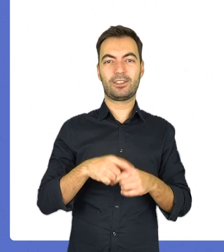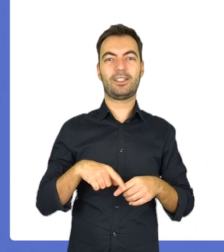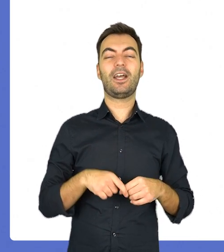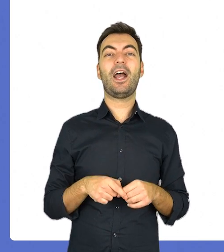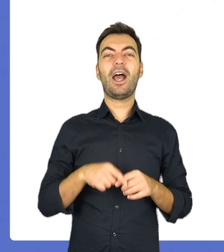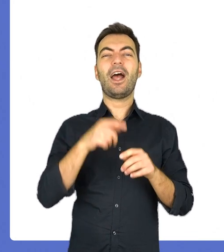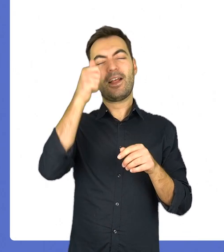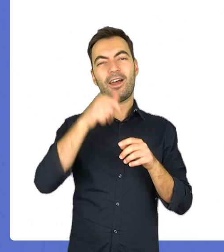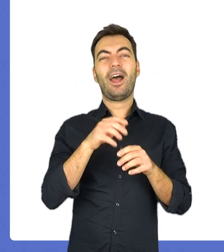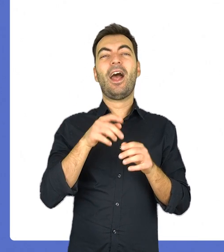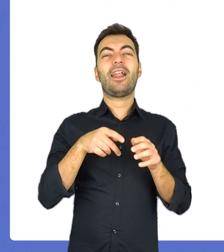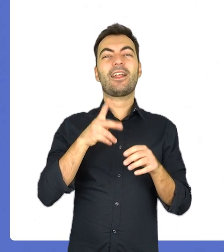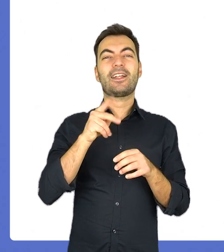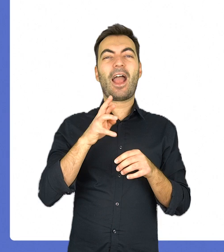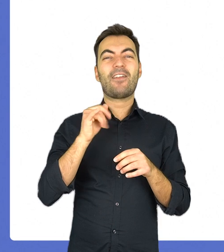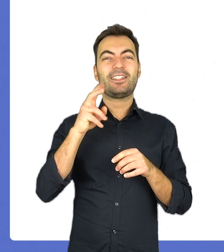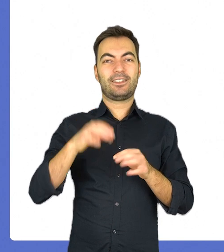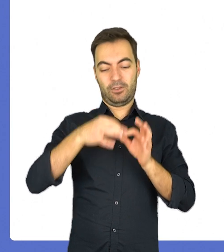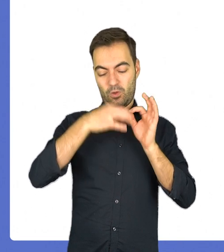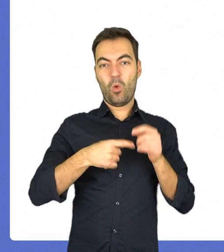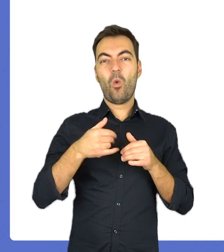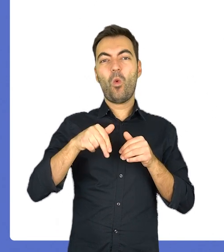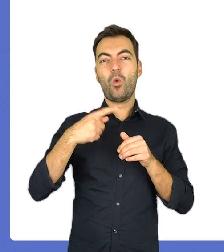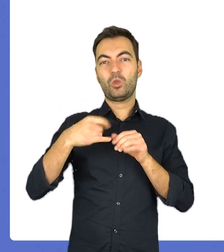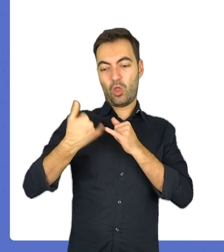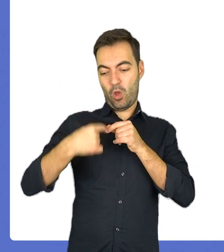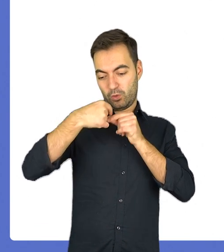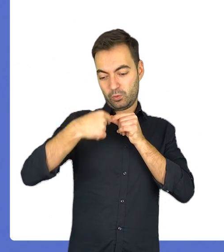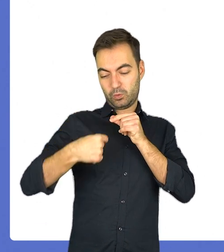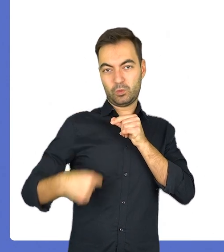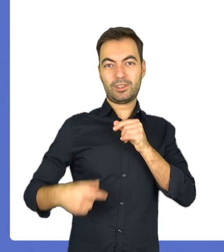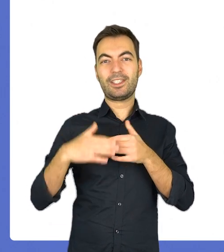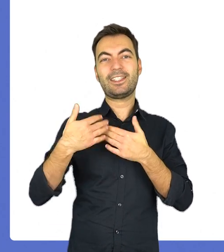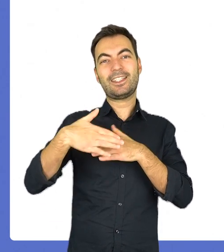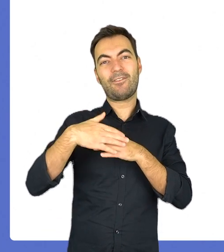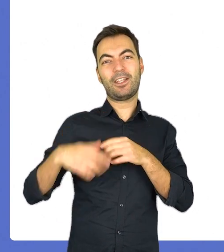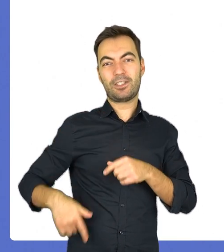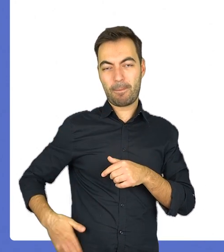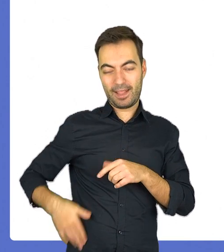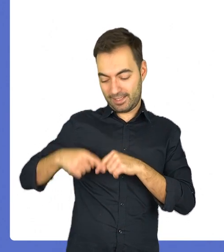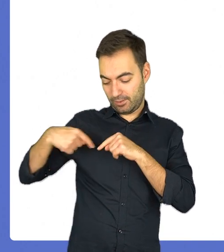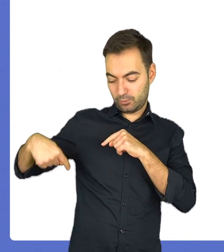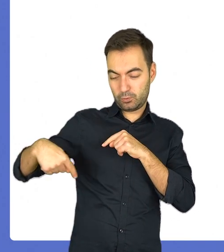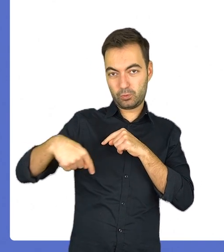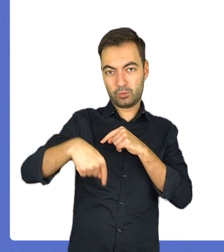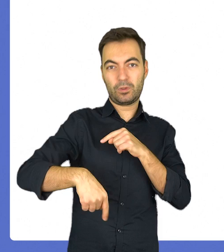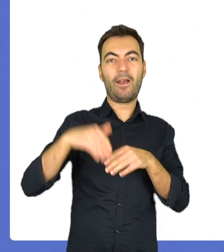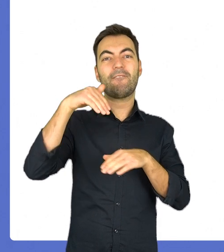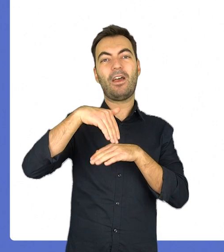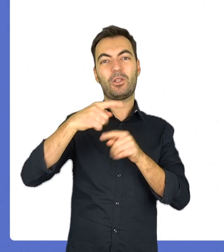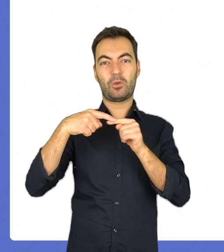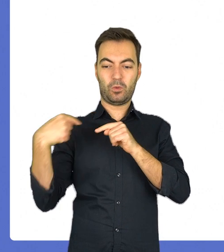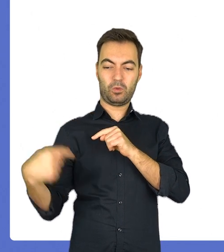mięsień krawiecki, który biegnie ukośnie przez udo od zewnętrznego brzegu miednicy aż do